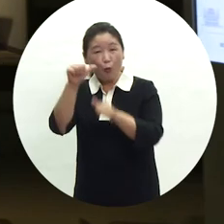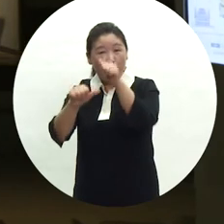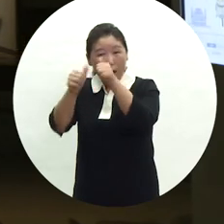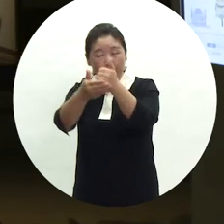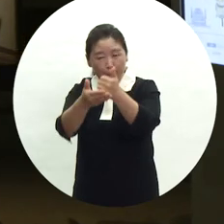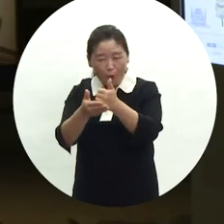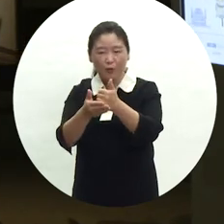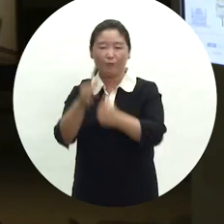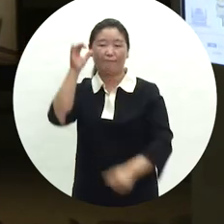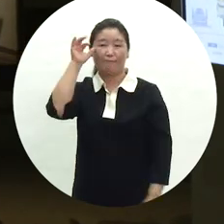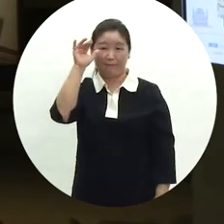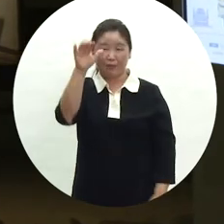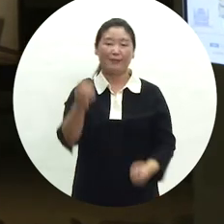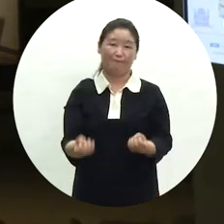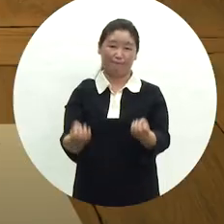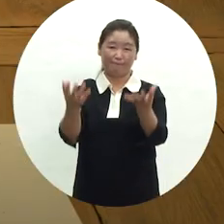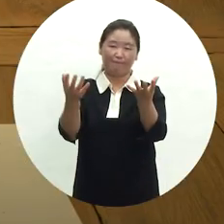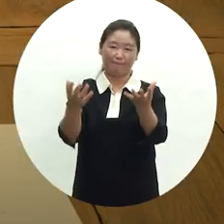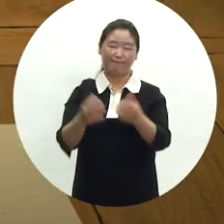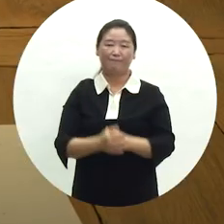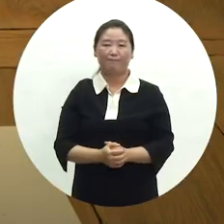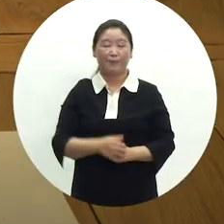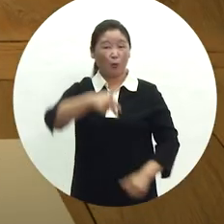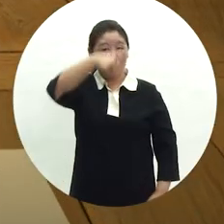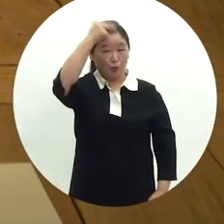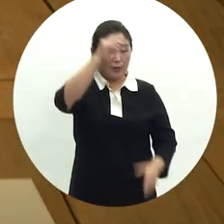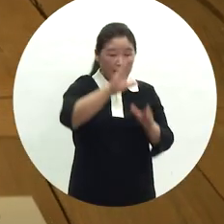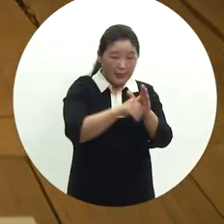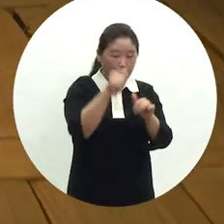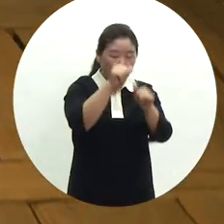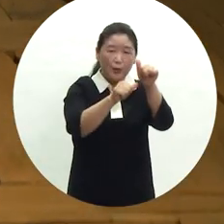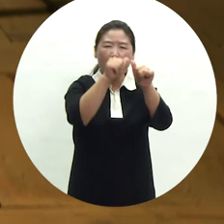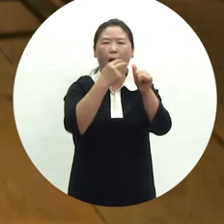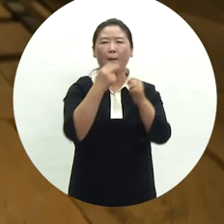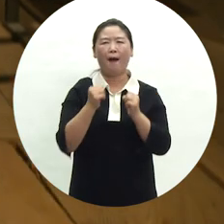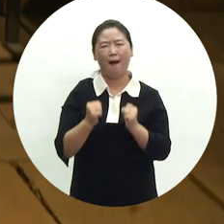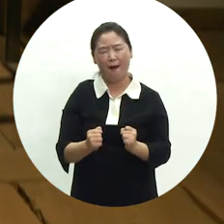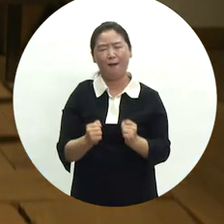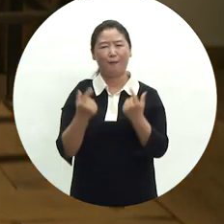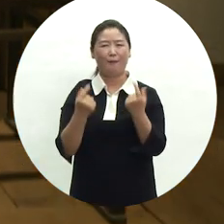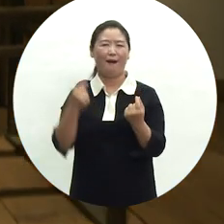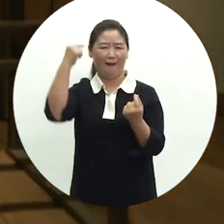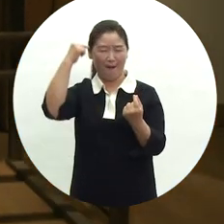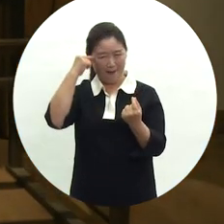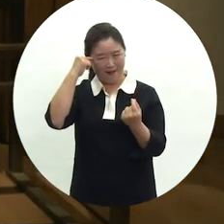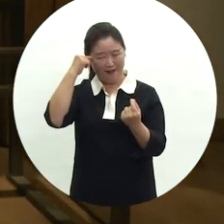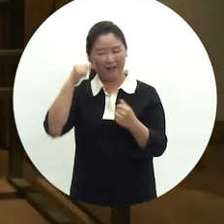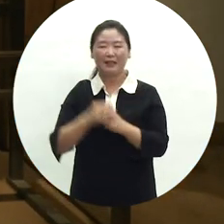때마다 추모하는 의례를 말하는데요. 조선시대에는 조상이 마치 살아계신 것처럼 모시고